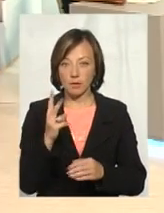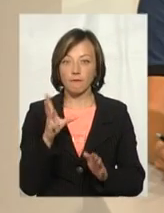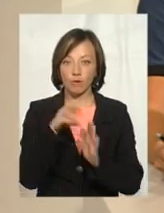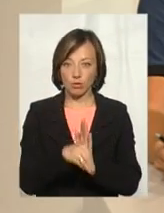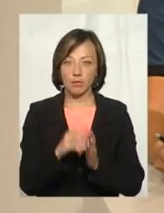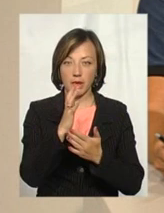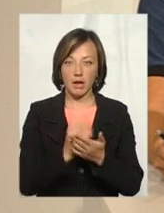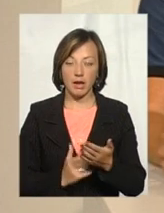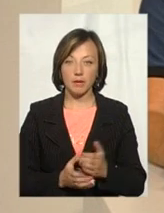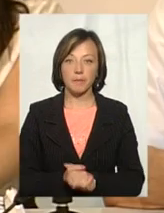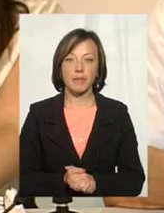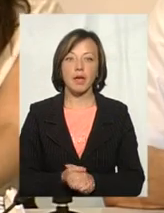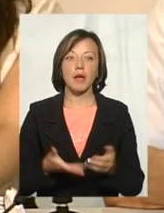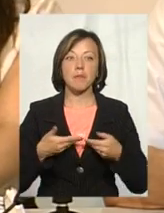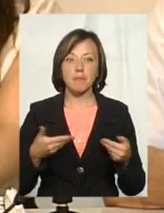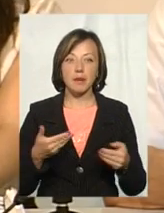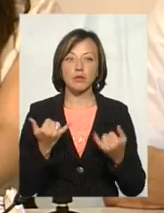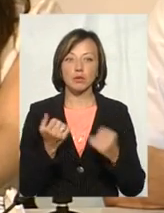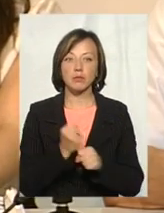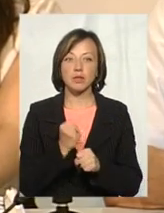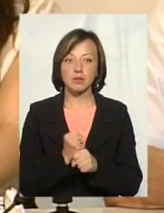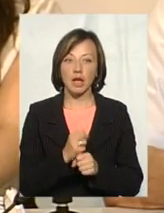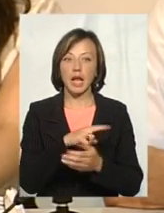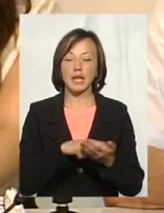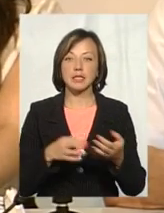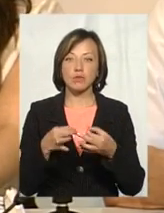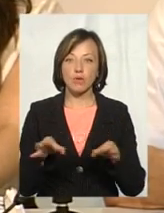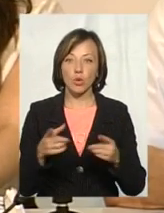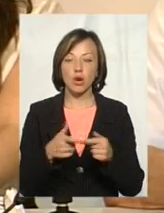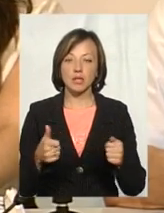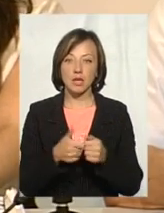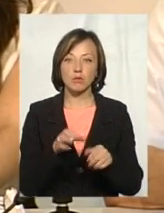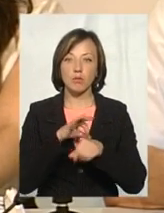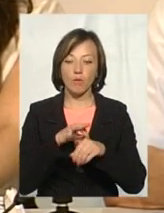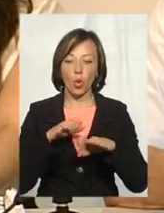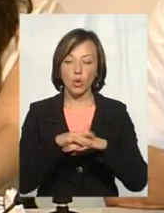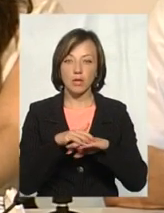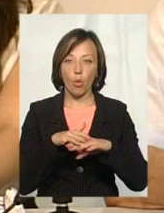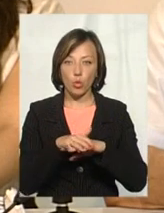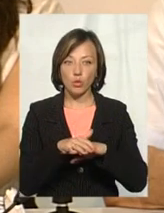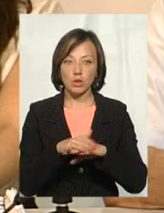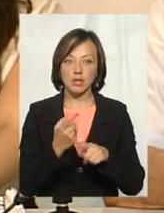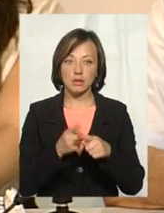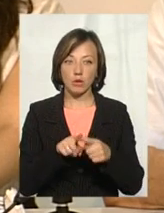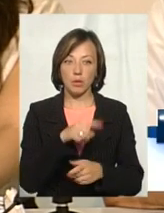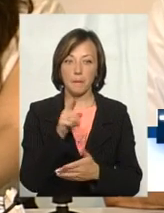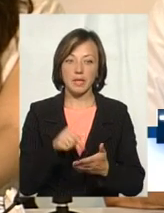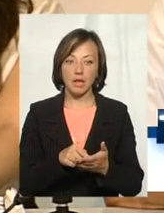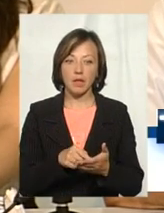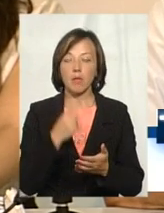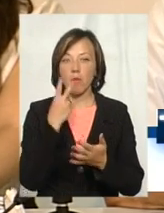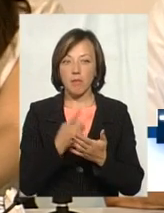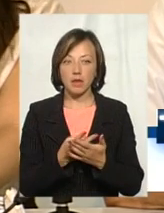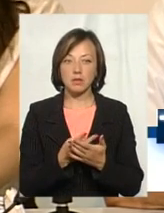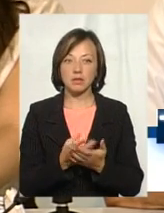тому ж самому перегляді. доведемо, ми сьогодні працюємо з ліцензованою організацією, яка проводить розрахунок, обрахунок даного питання. І ви